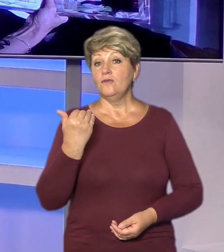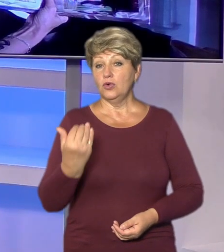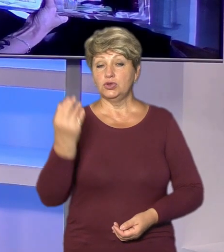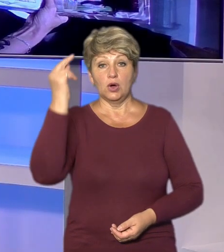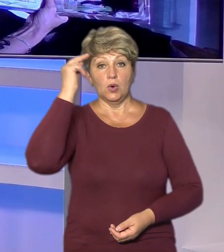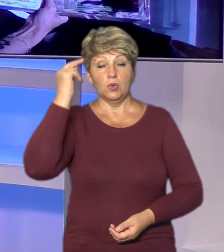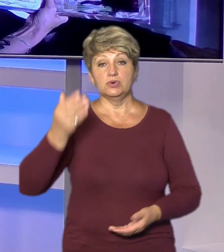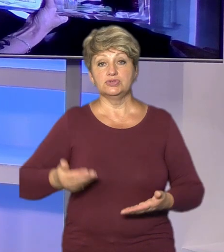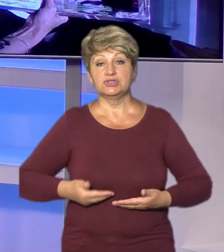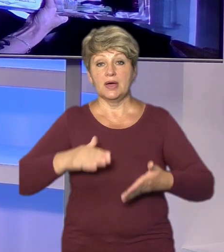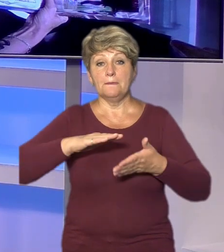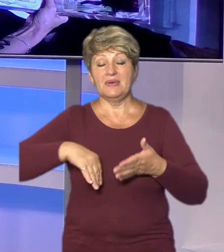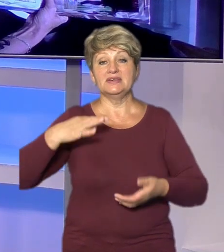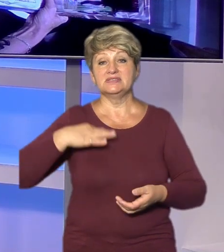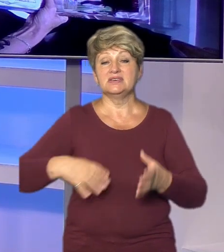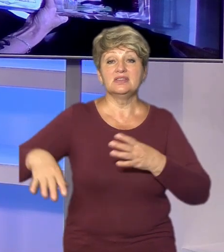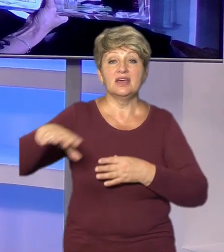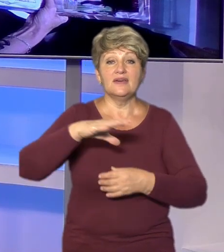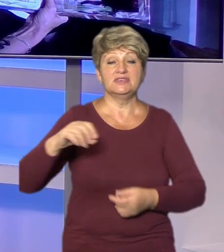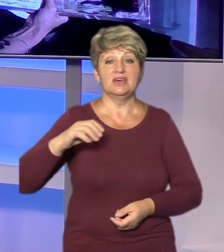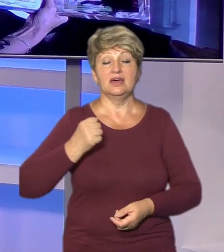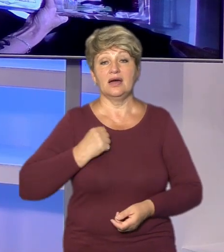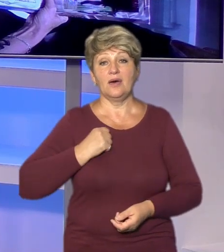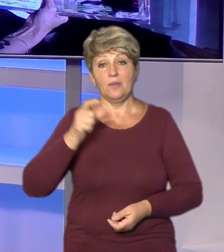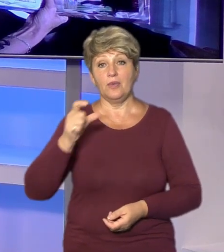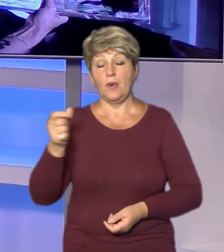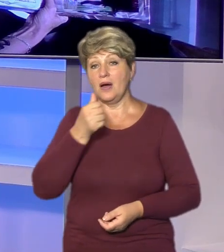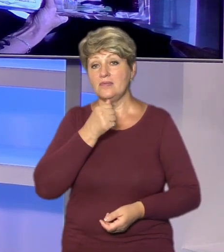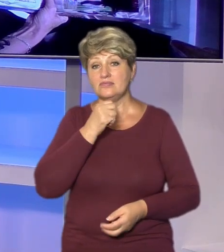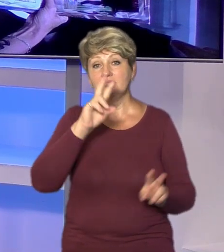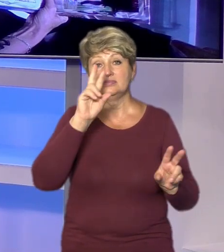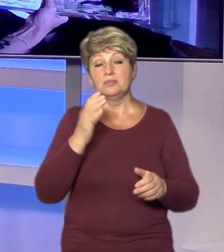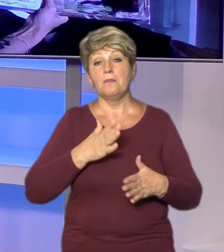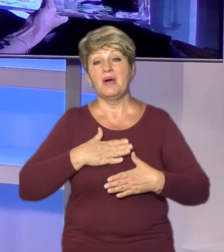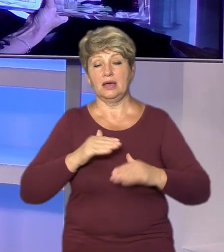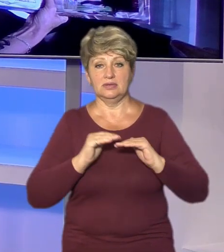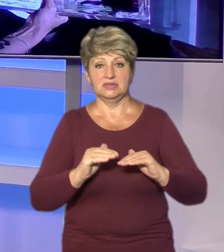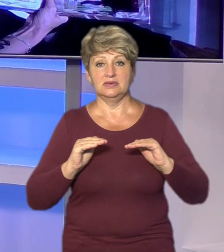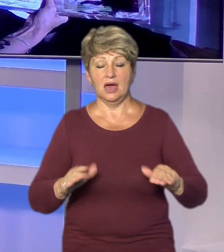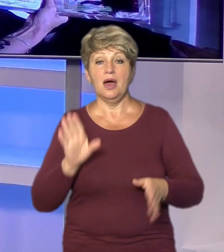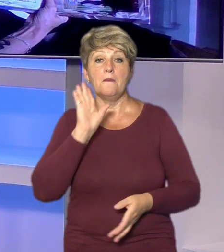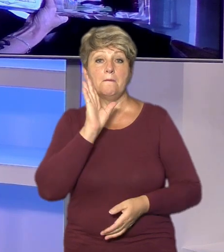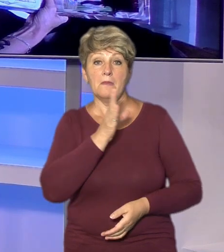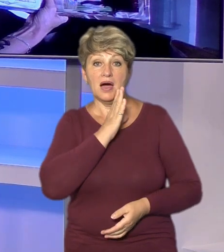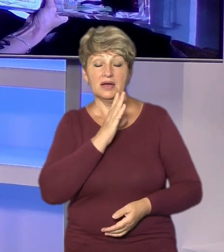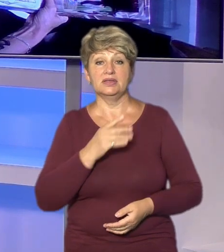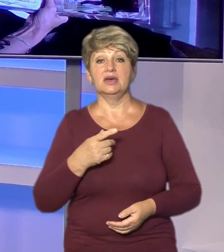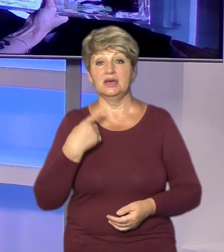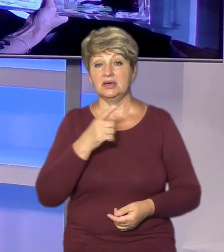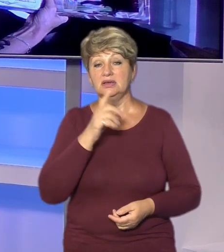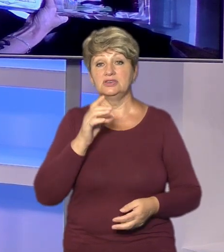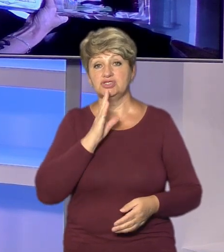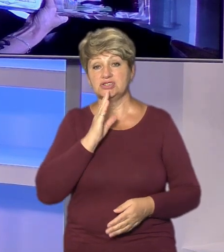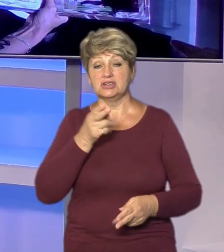жити без сина і всіх бійців називає своїми дітьми. Мати Азовця Анна Древ'янко про таких, як сама, каже жінки зі